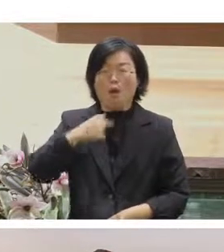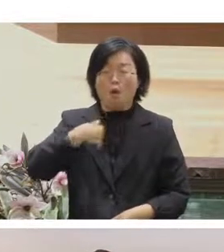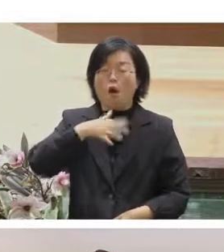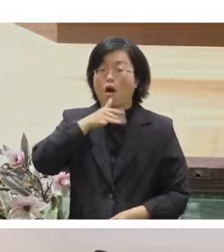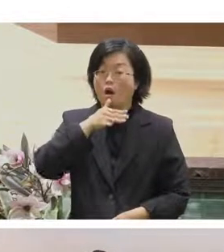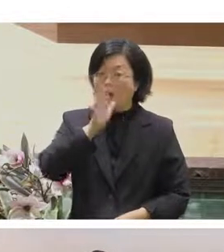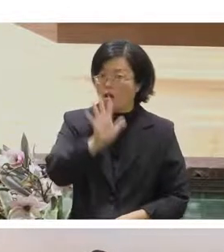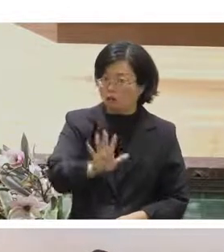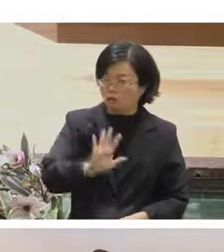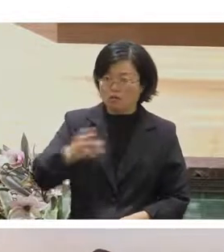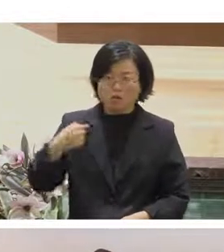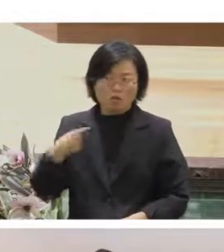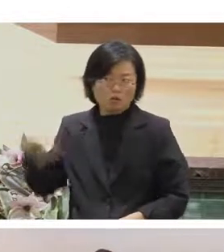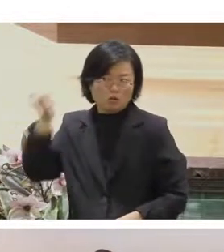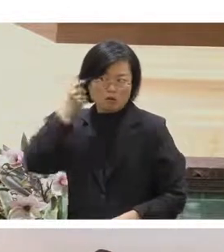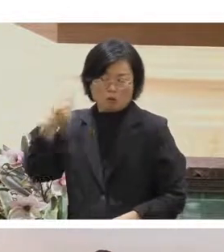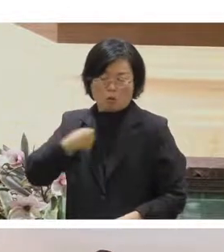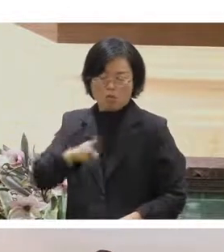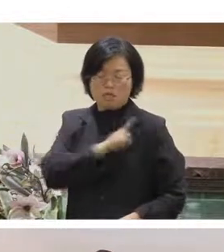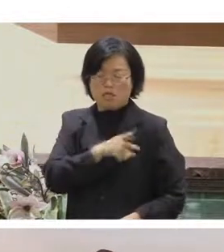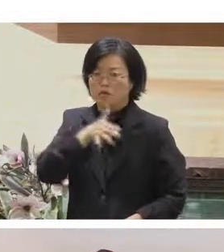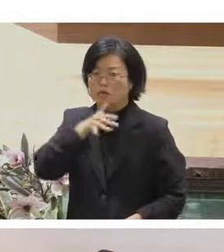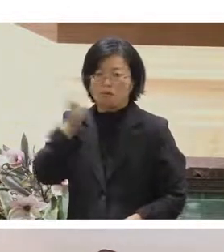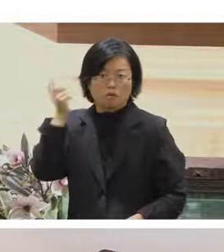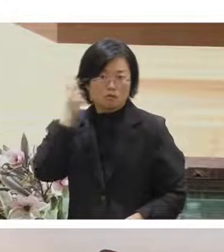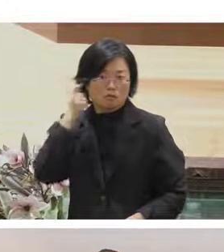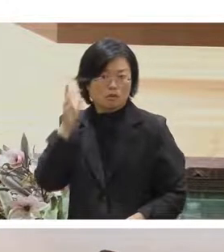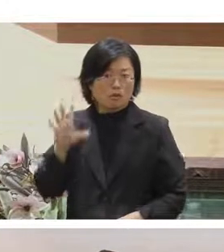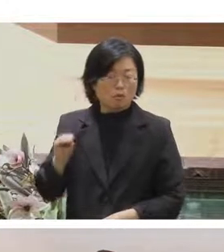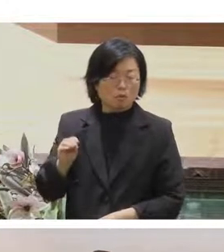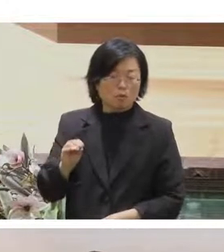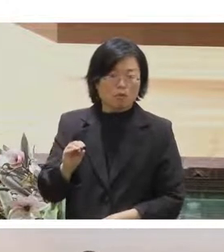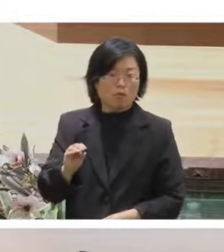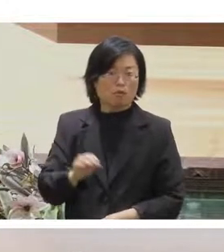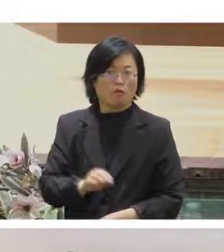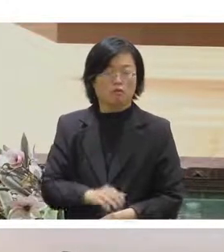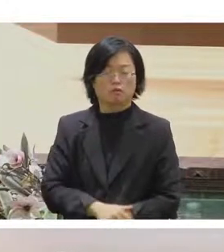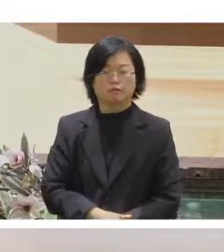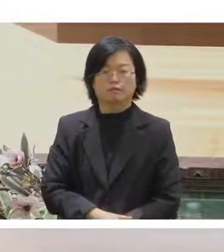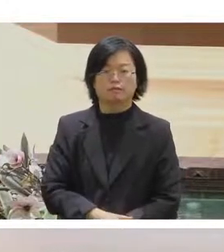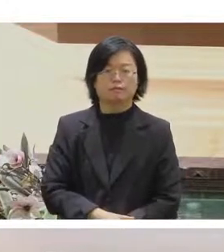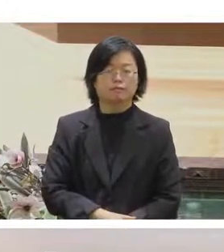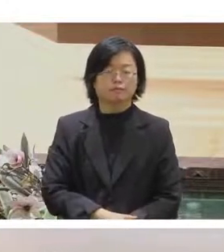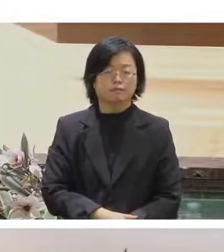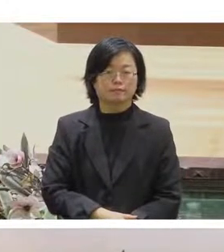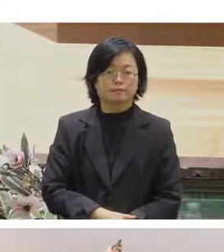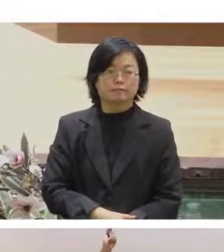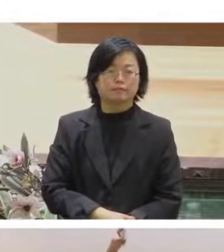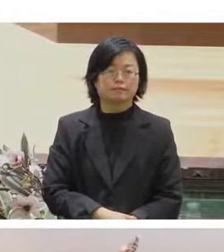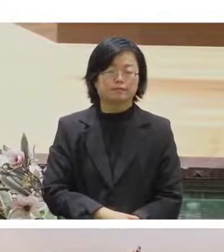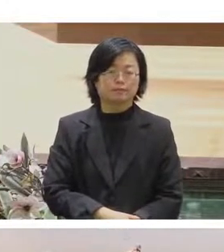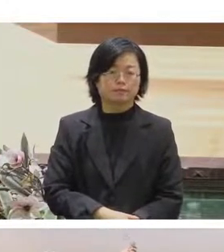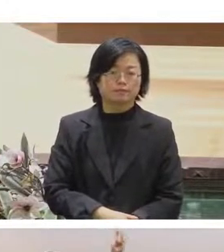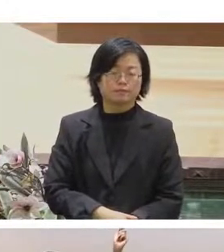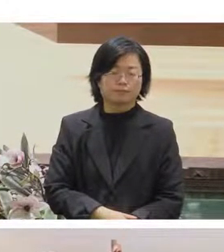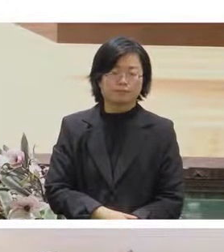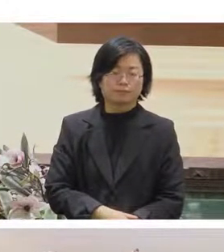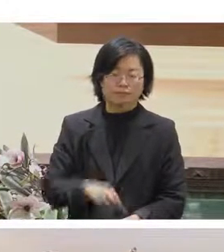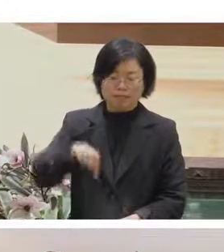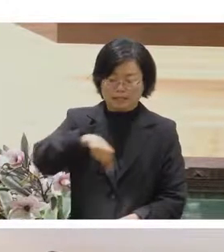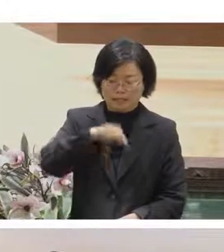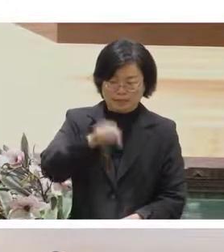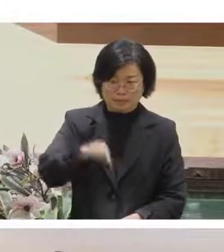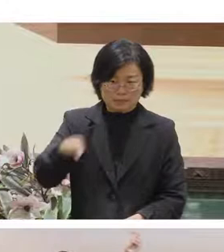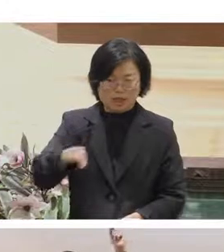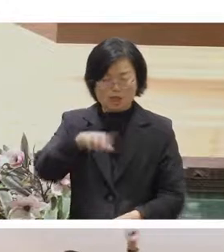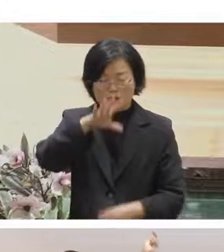音嗎就是我講話然後聽到我自己的聲音在麥克風出現不要嘛對不對然後就是這些所以這裡面都會填要或